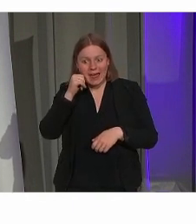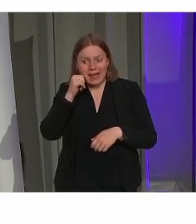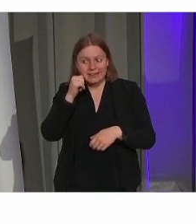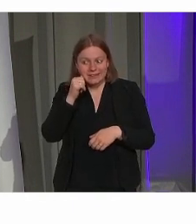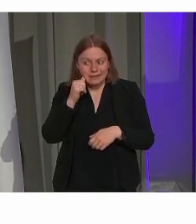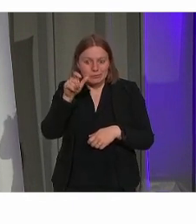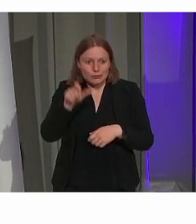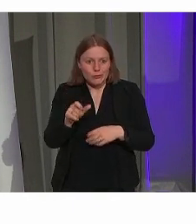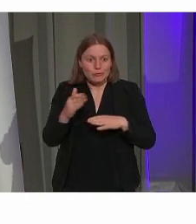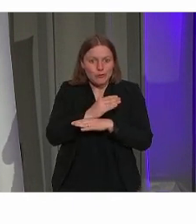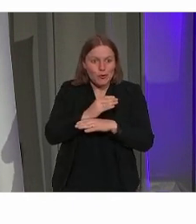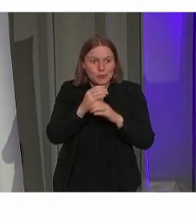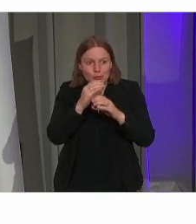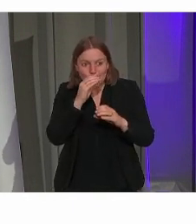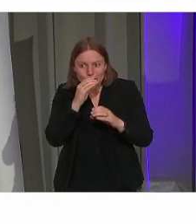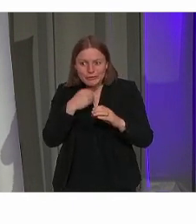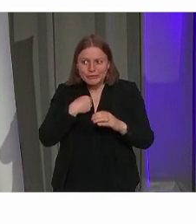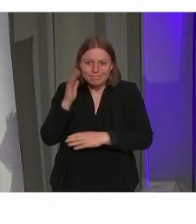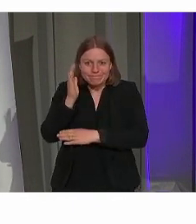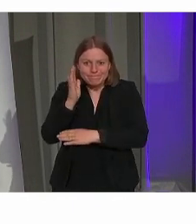bureautjes hier te zijn.